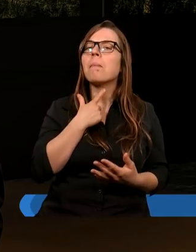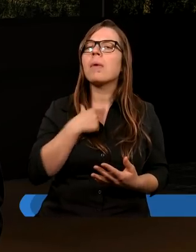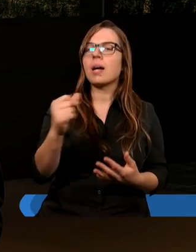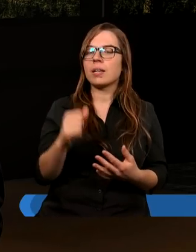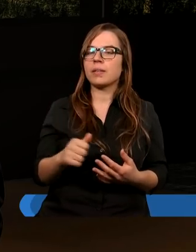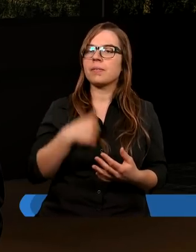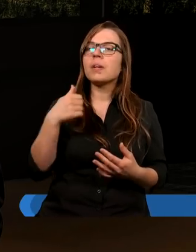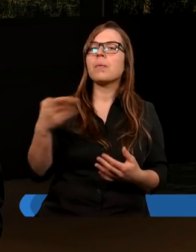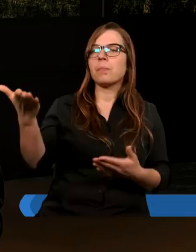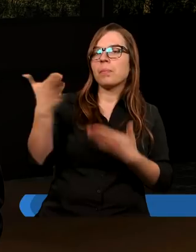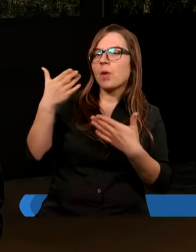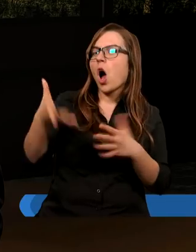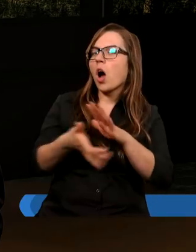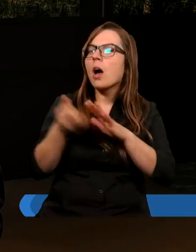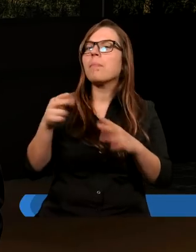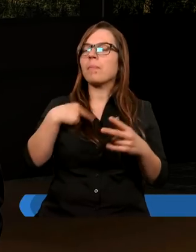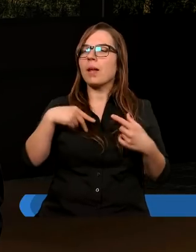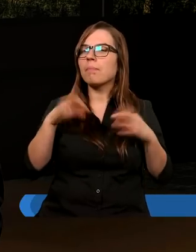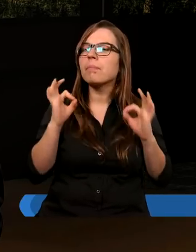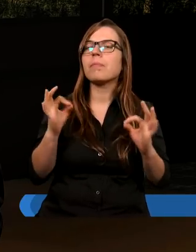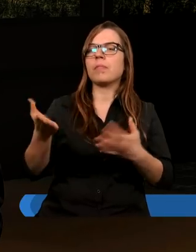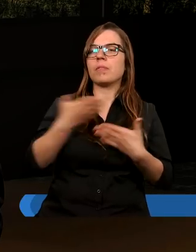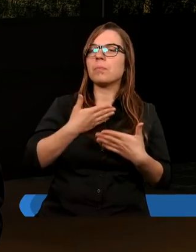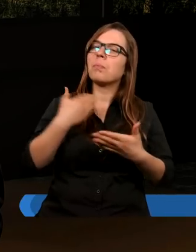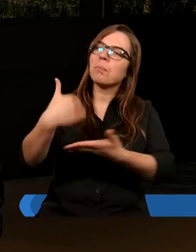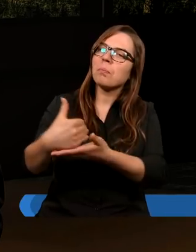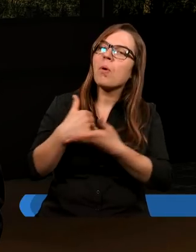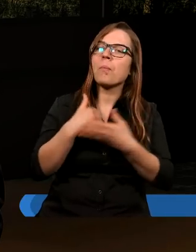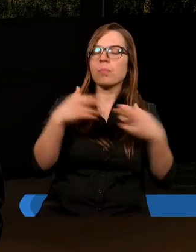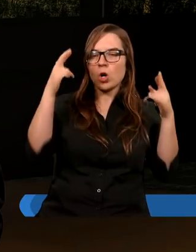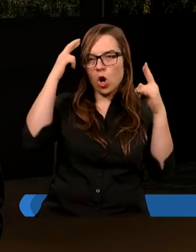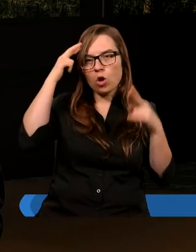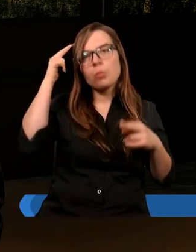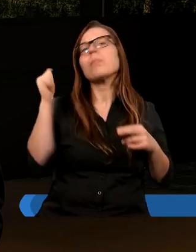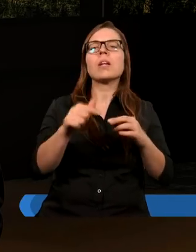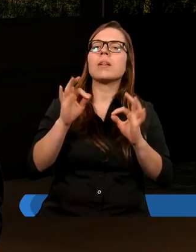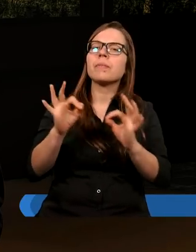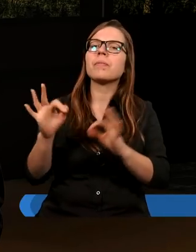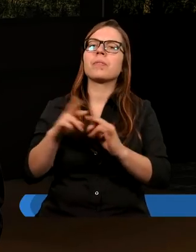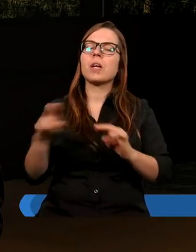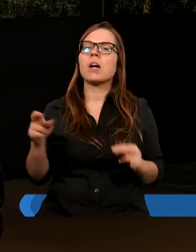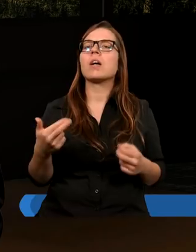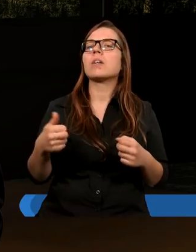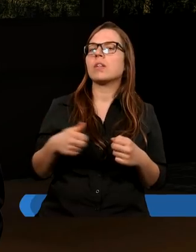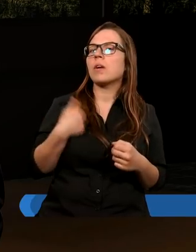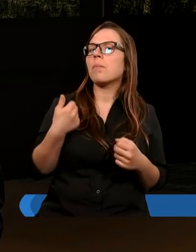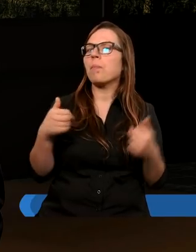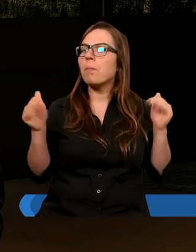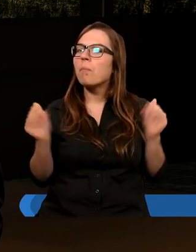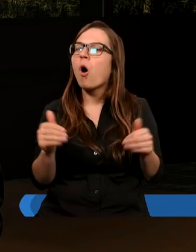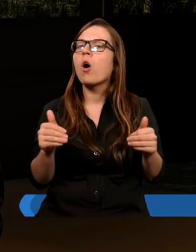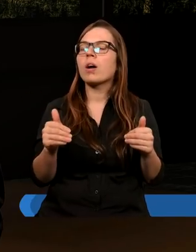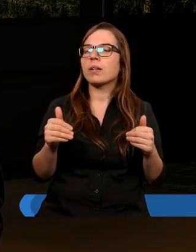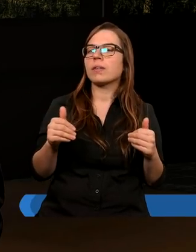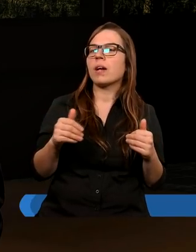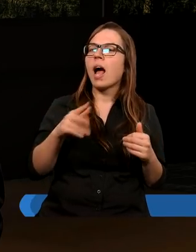nam go otwierał, żeby pomagał nam lepiej rozumieć, żebyśmy też mogli